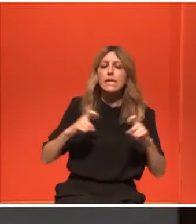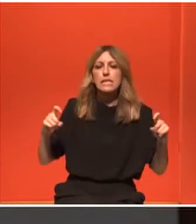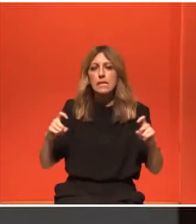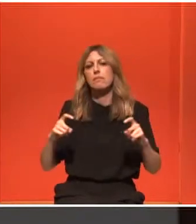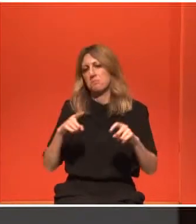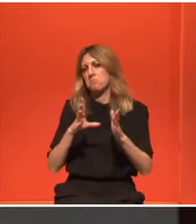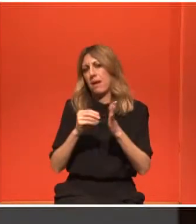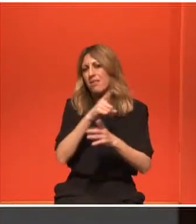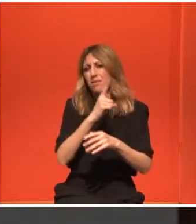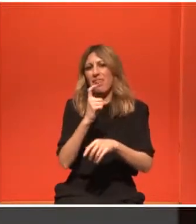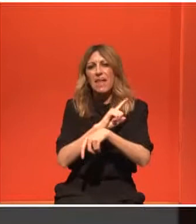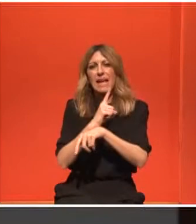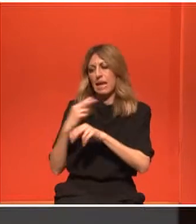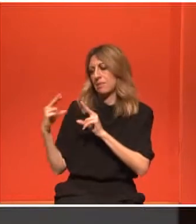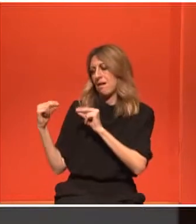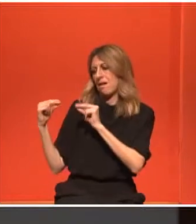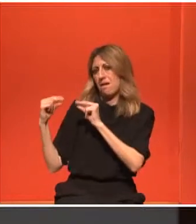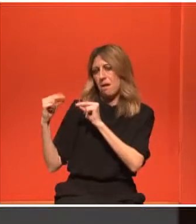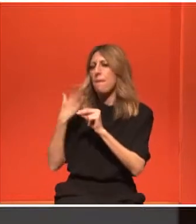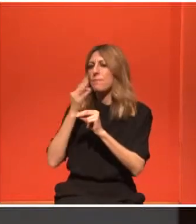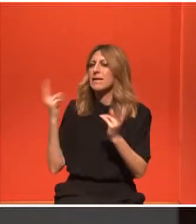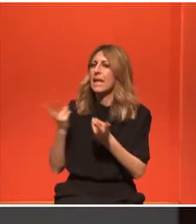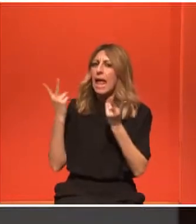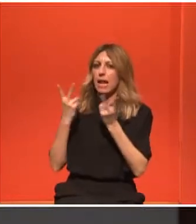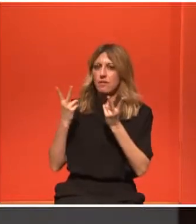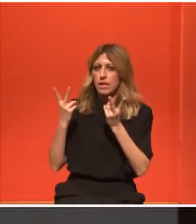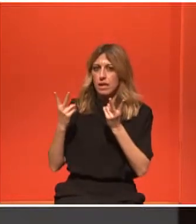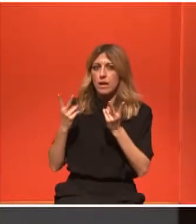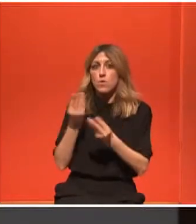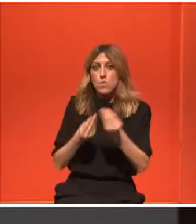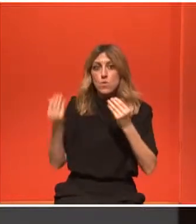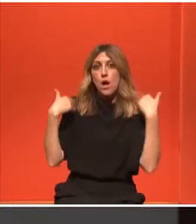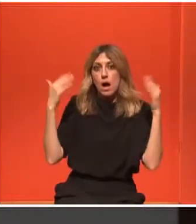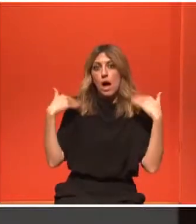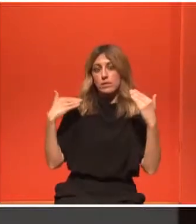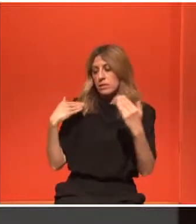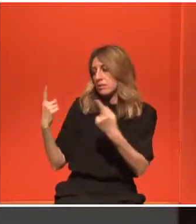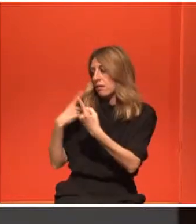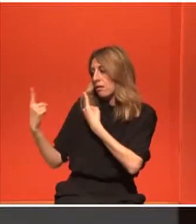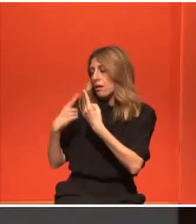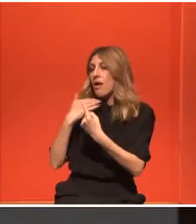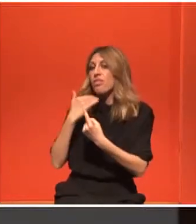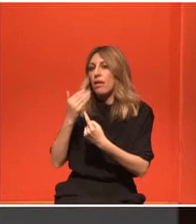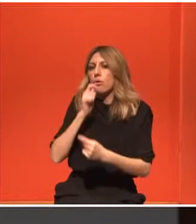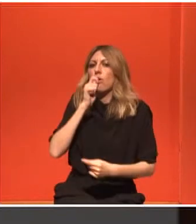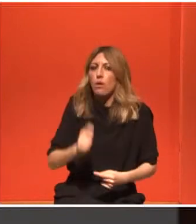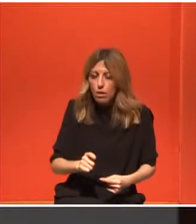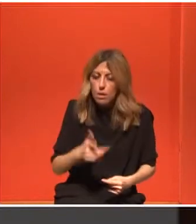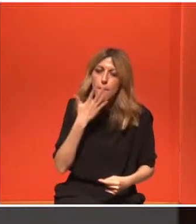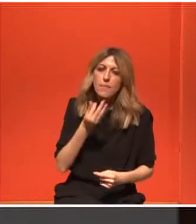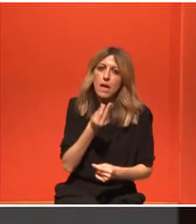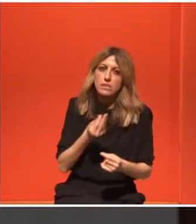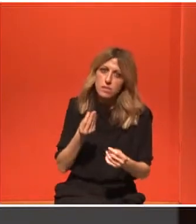1 μέχρι το 10 ή και το 6 μέχρι το 20 που είναι διάφορες, αν θέλετε, κλίμακες μπορούμε σιγά σιγά να τον πείσουμε και να